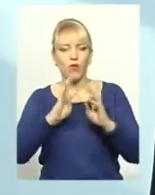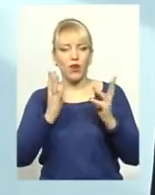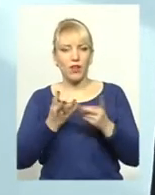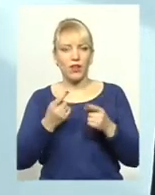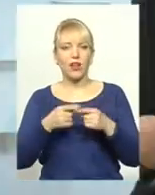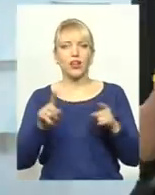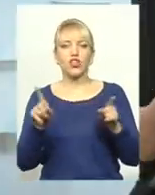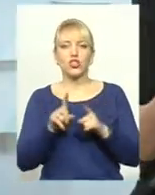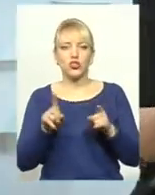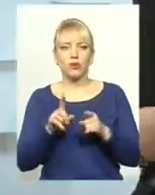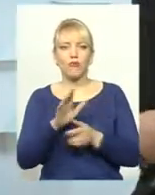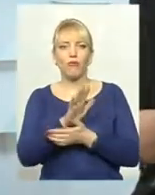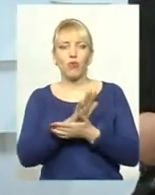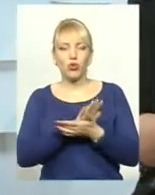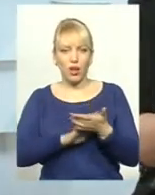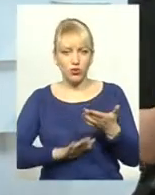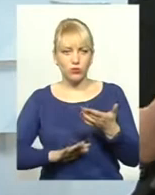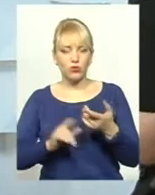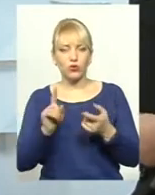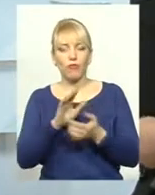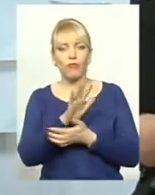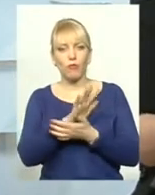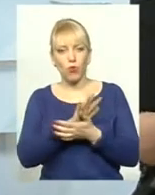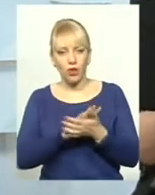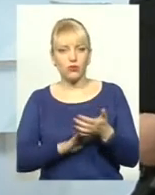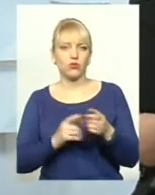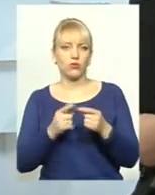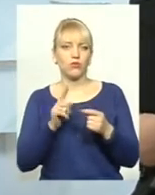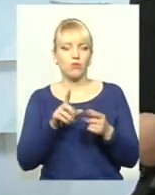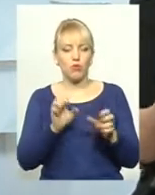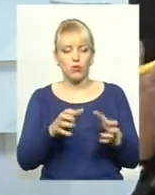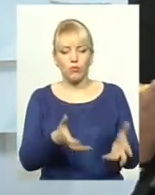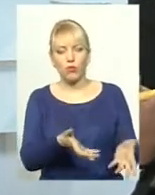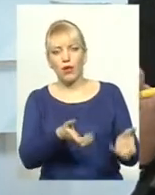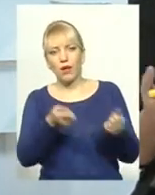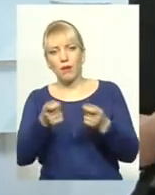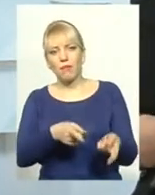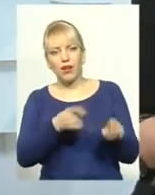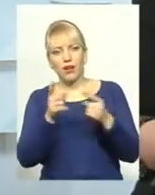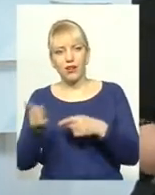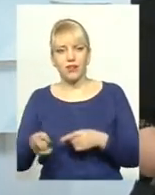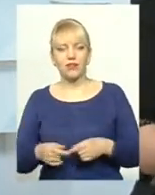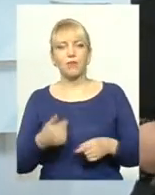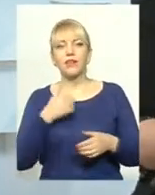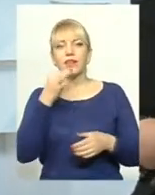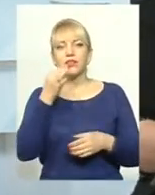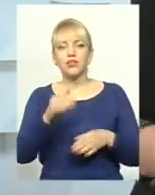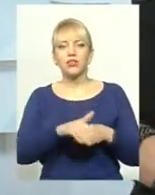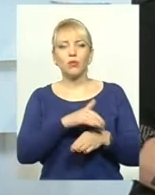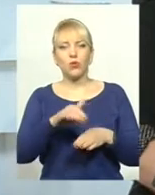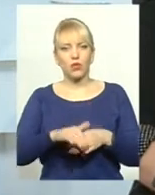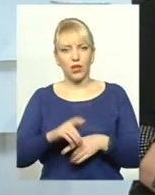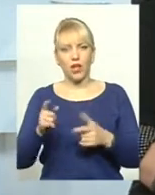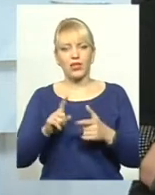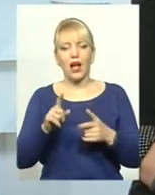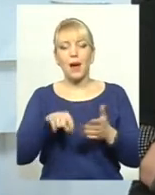Скажіть, а місто якось допомагає вам той самий спецкому транс, під контролем якого є притулок добро, якось допомагає у будівництві тих